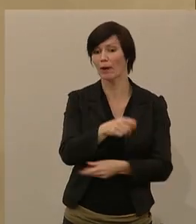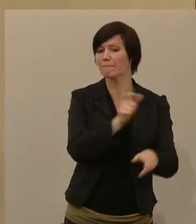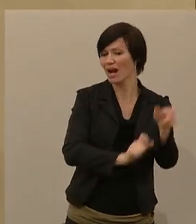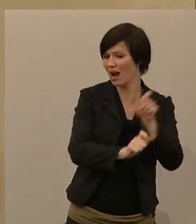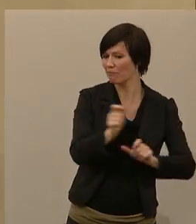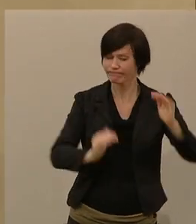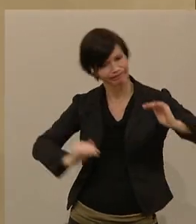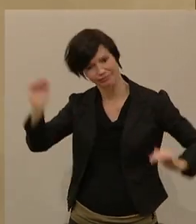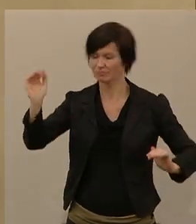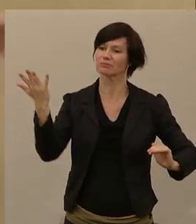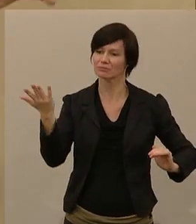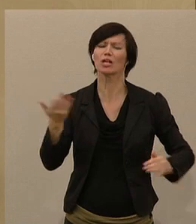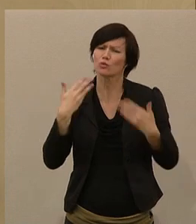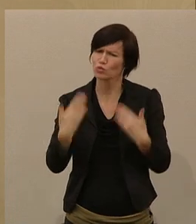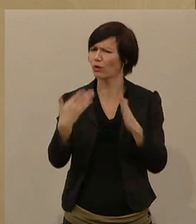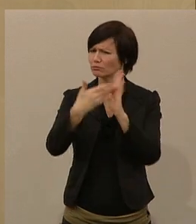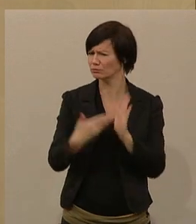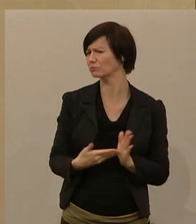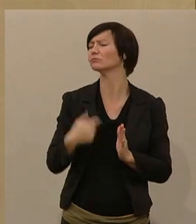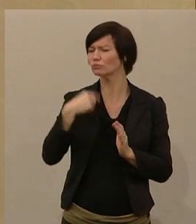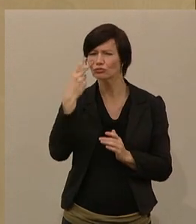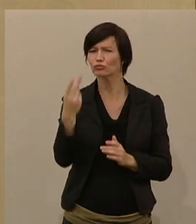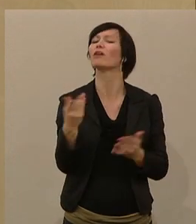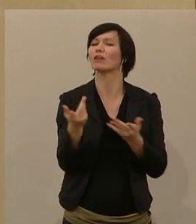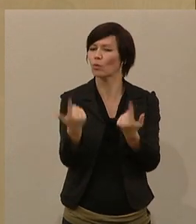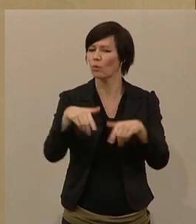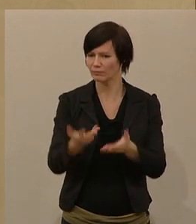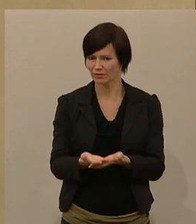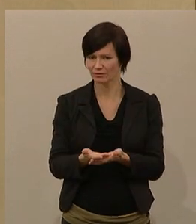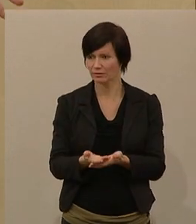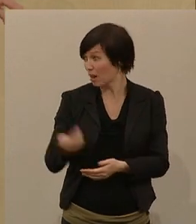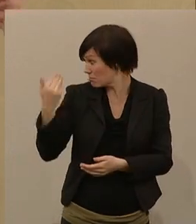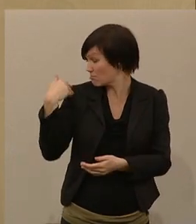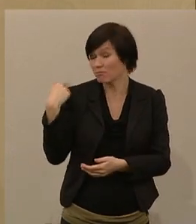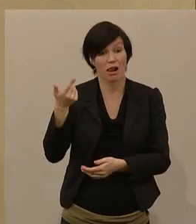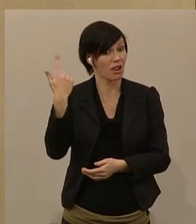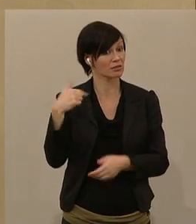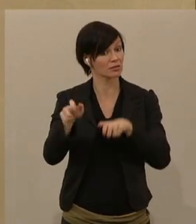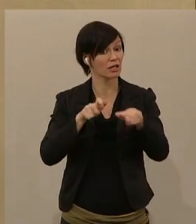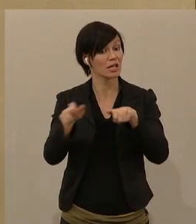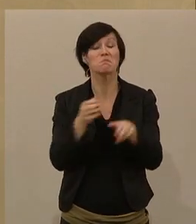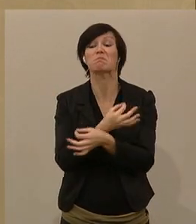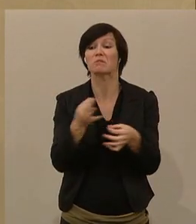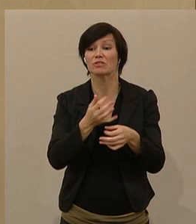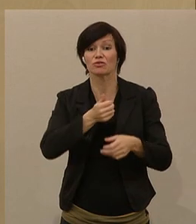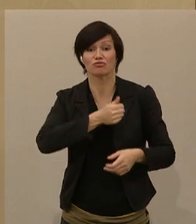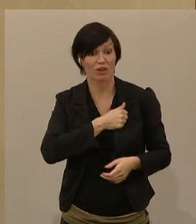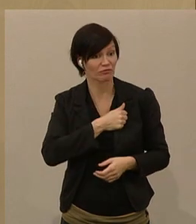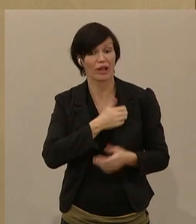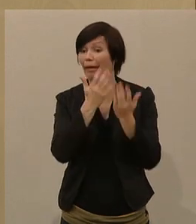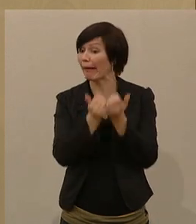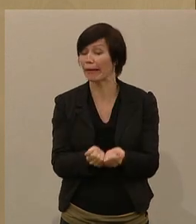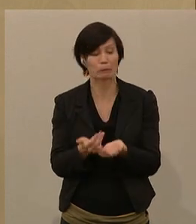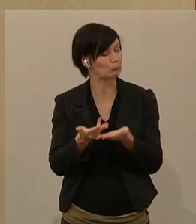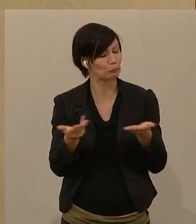Daran werden wir sie messen. Die jetzige Regierung, die letzte Regierung, hat da nichts zustande gebracht, denn sonst wären die Ergebnisse